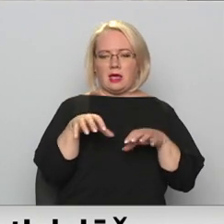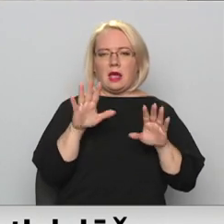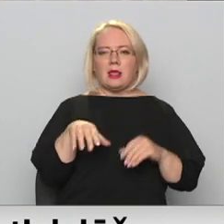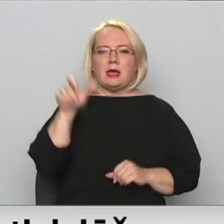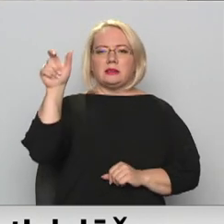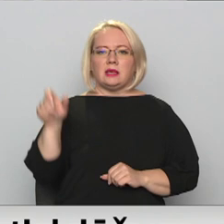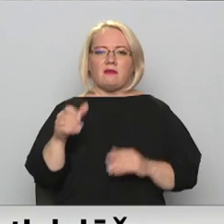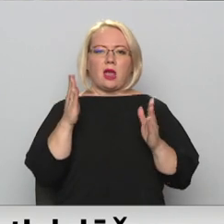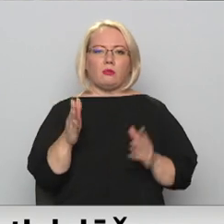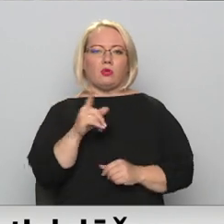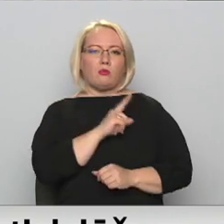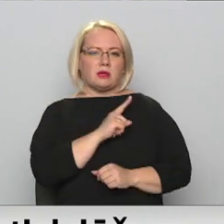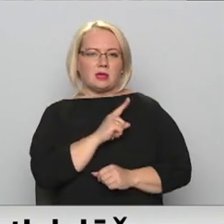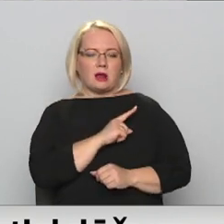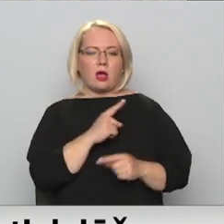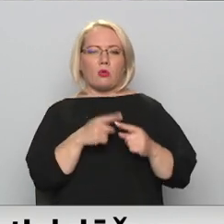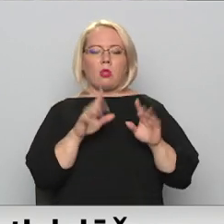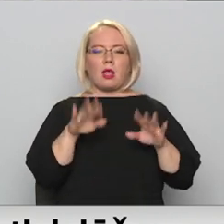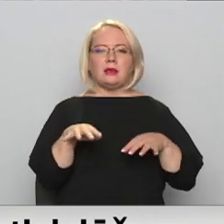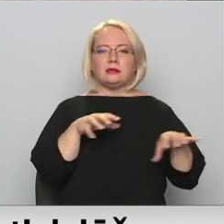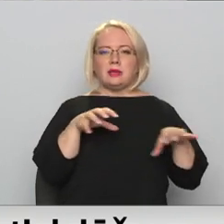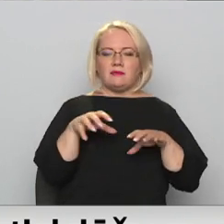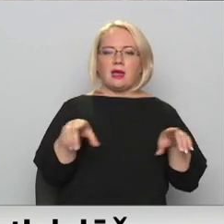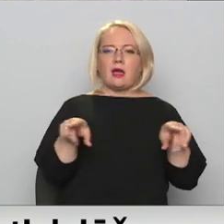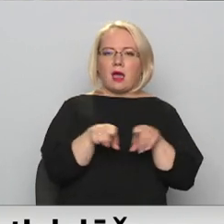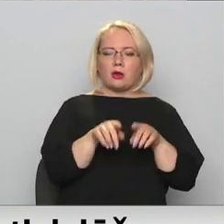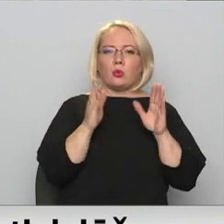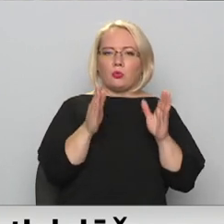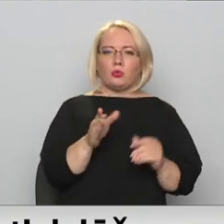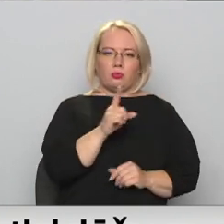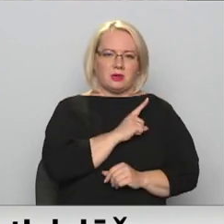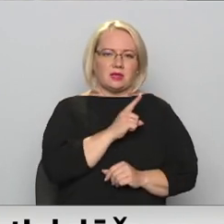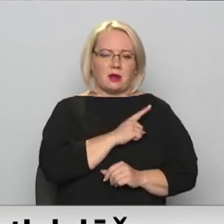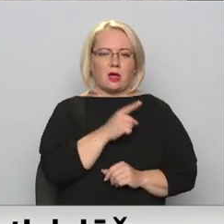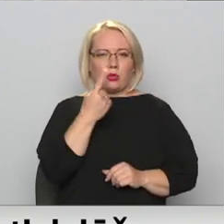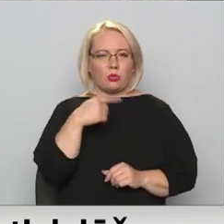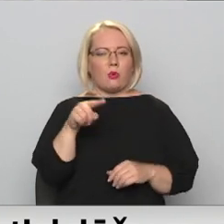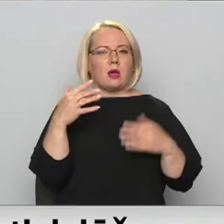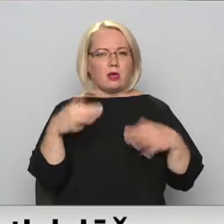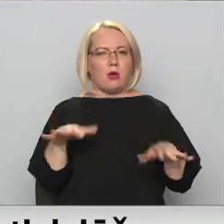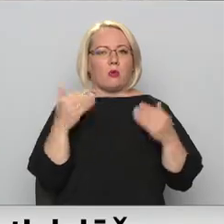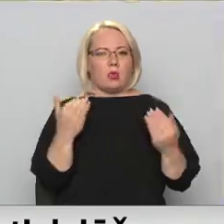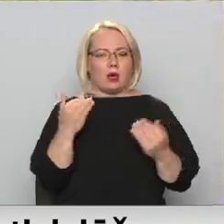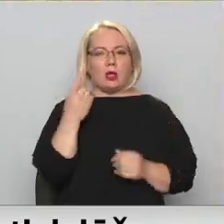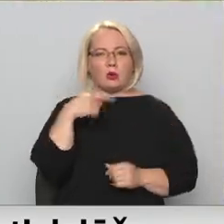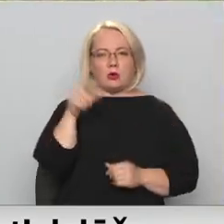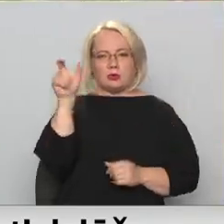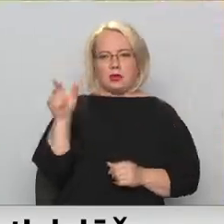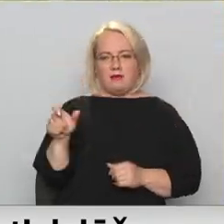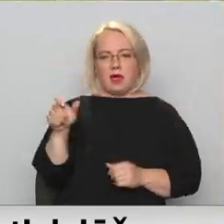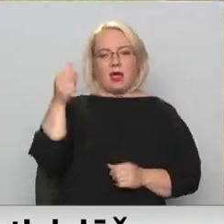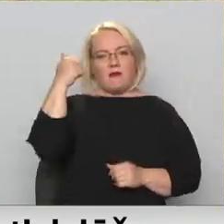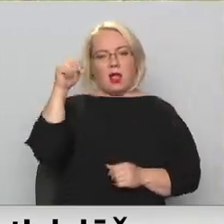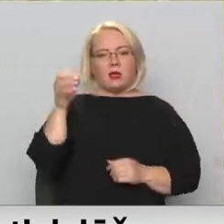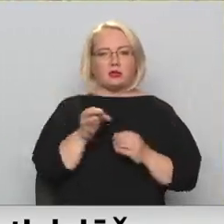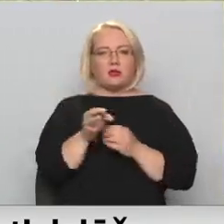pasargāti un lai dzīvnieki arī būtu pasargāti jaun tagad no cilvēka. Valks novada